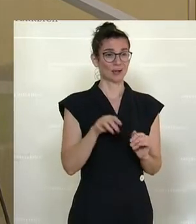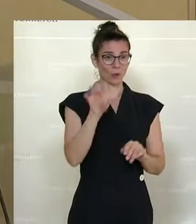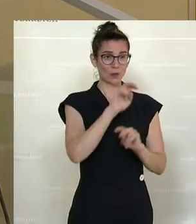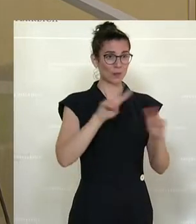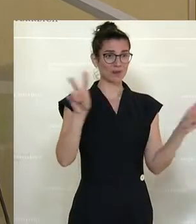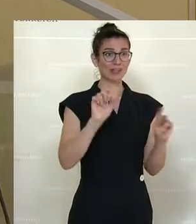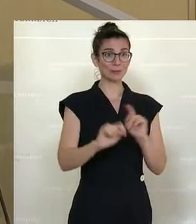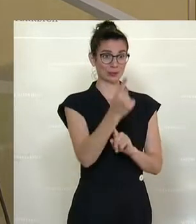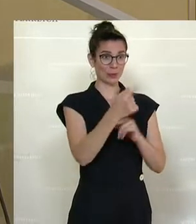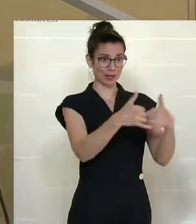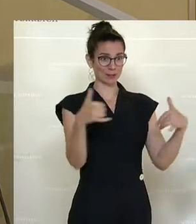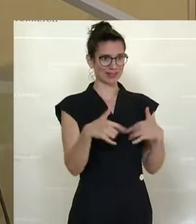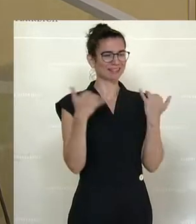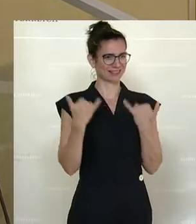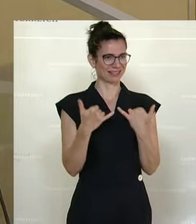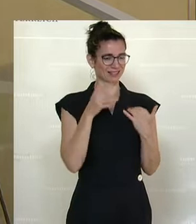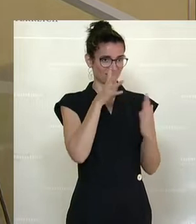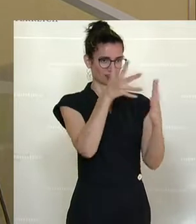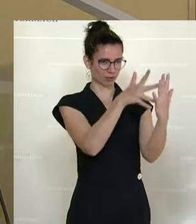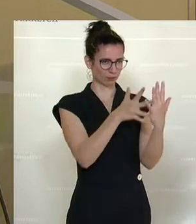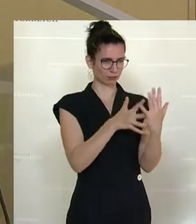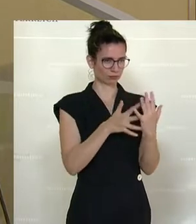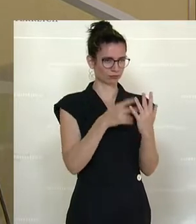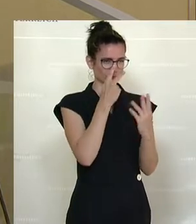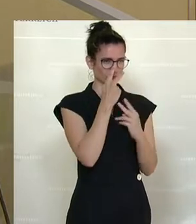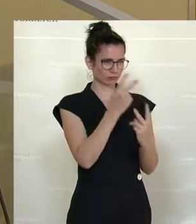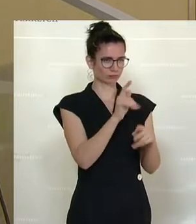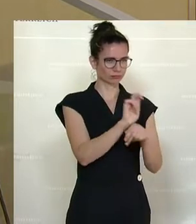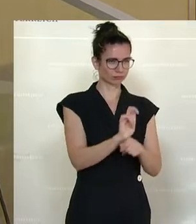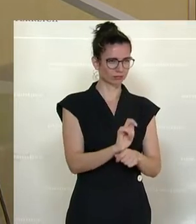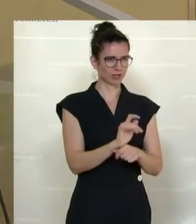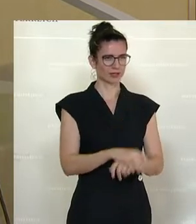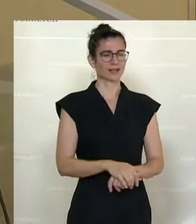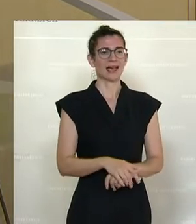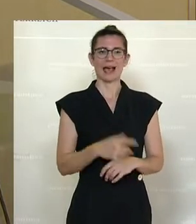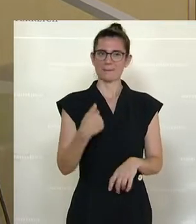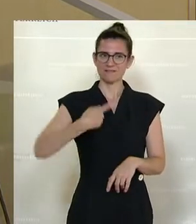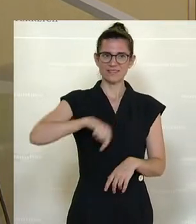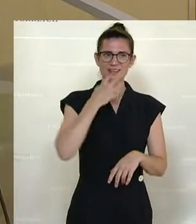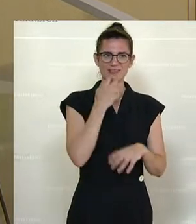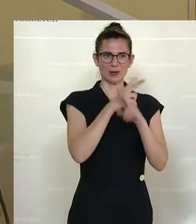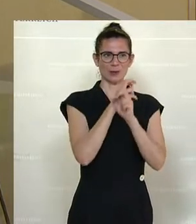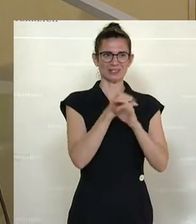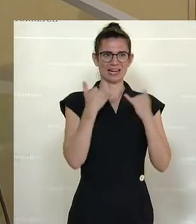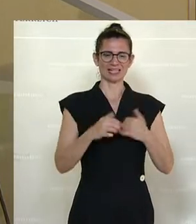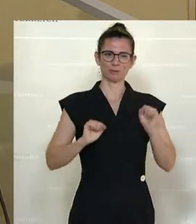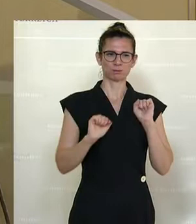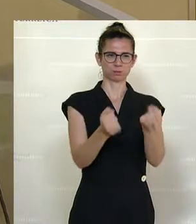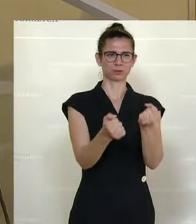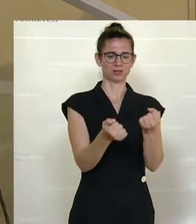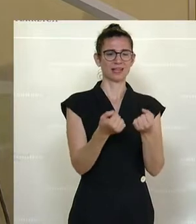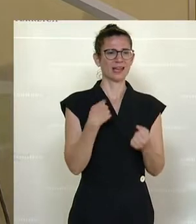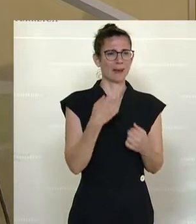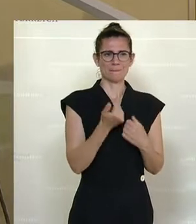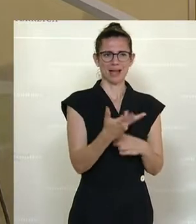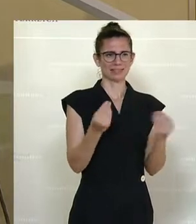einzigartige Paket. Aber wir wollen in Europa vorangehen. Um Verzögerungen zu vermeiden, treten einige Teile des ERG